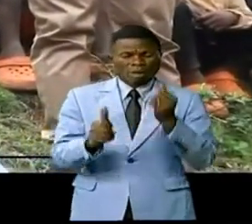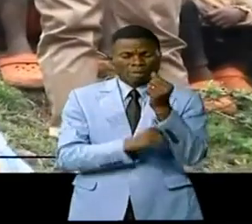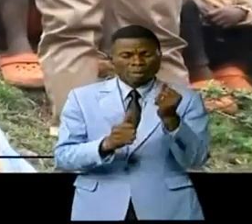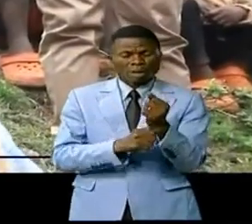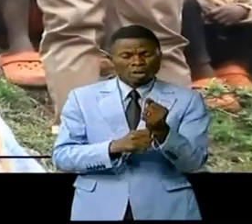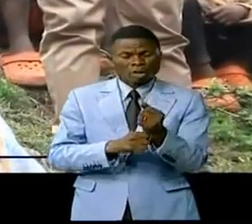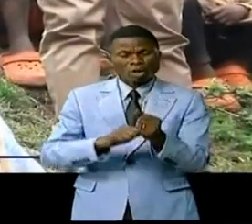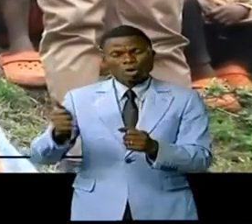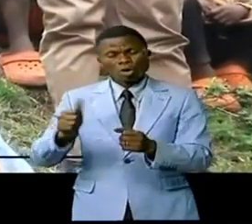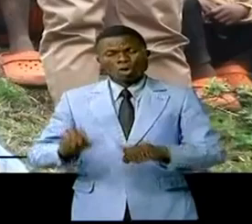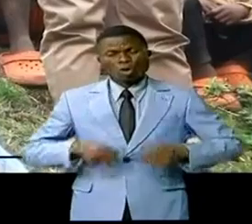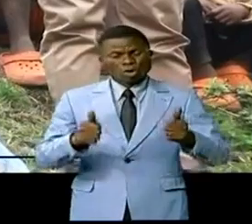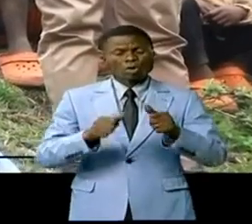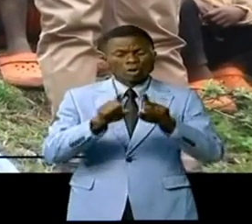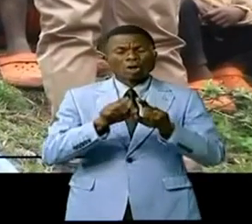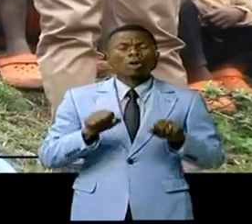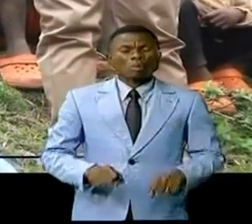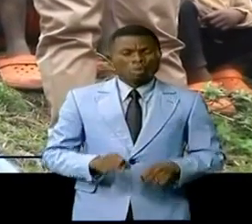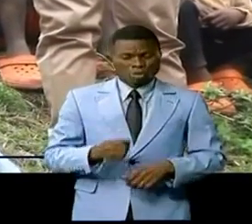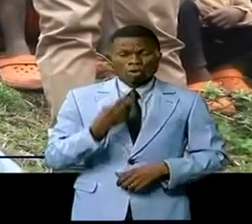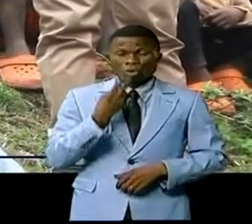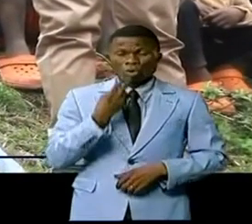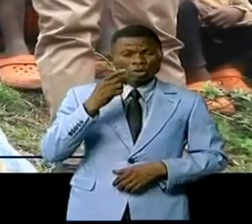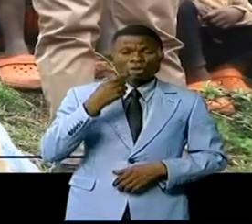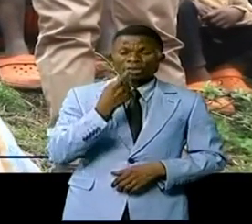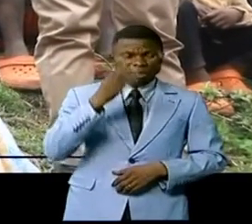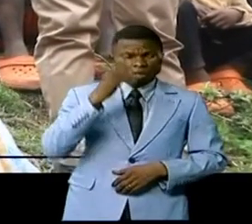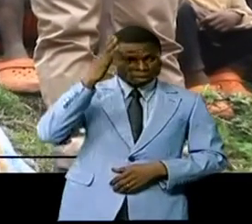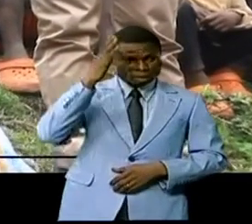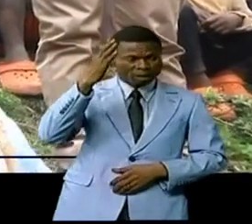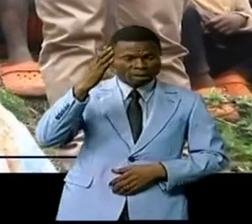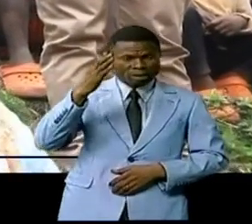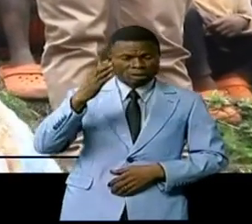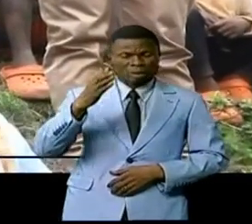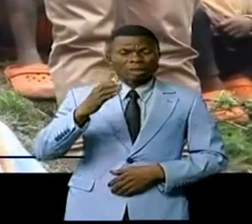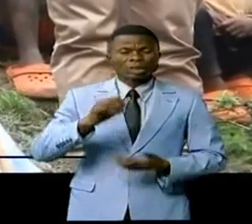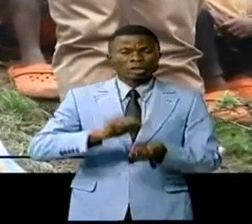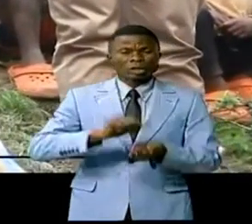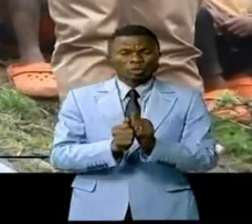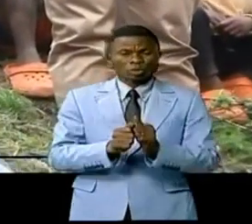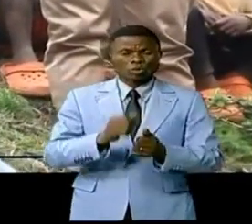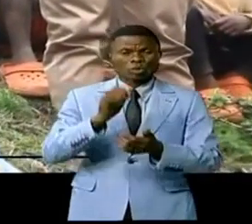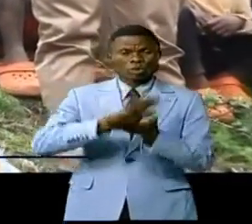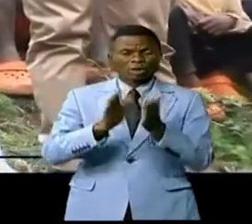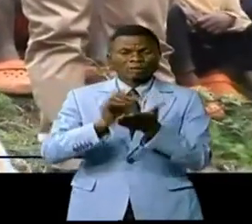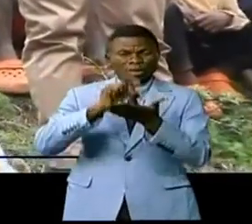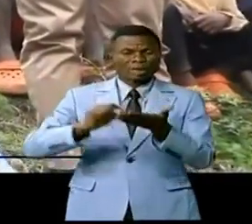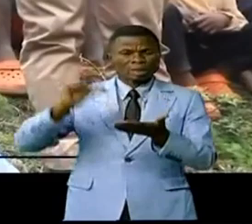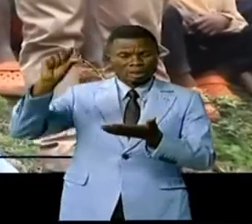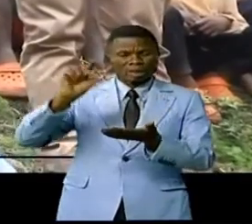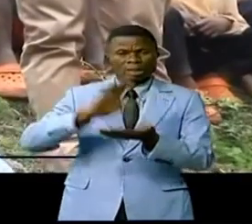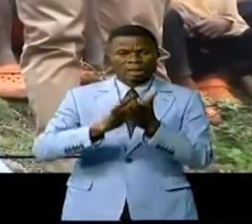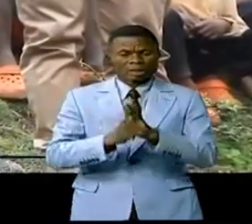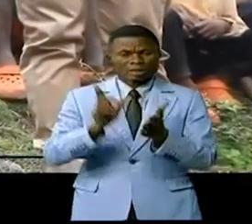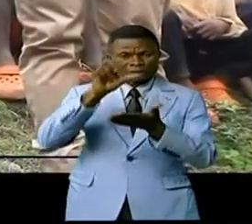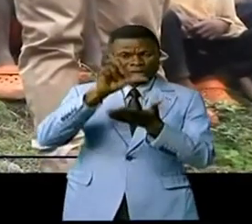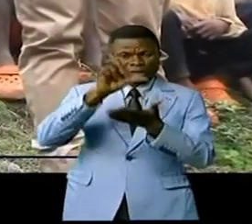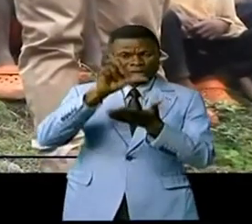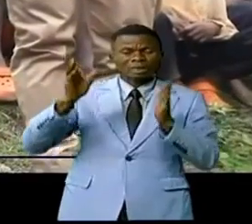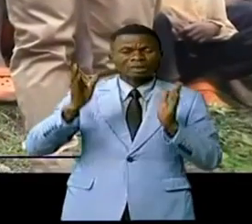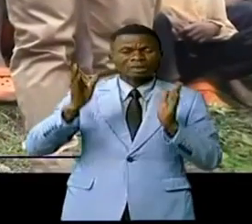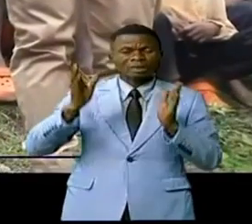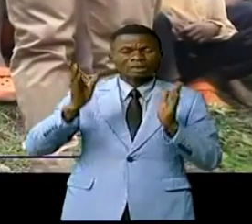mort, vous-même vous direz nous sommes gradués parce que, nous sommes licenciés parce que,